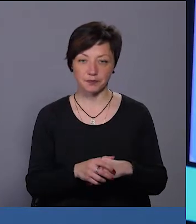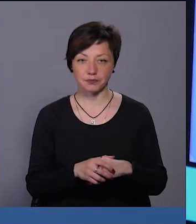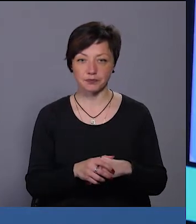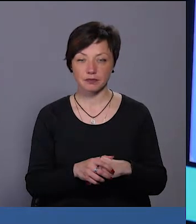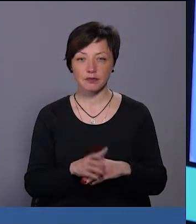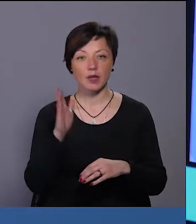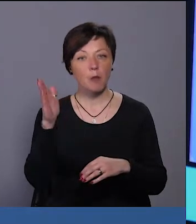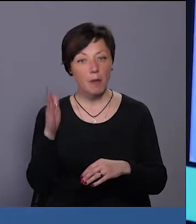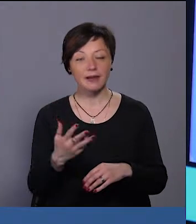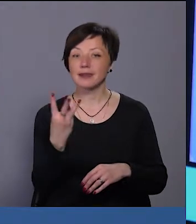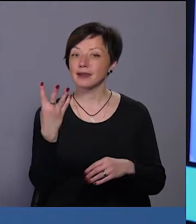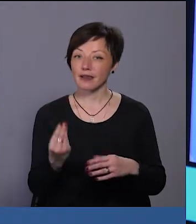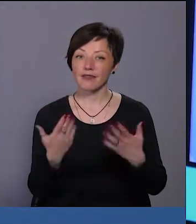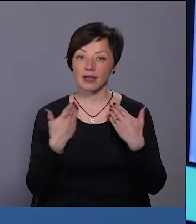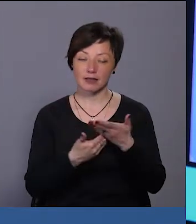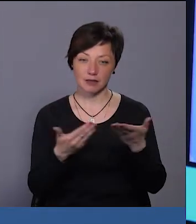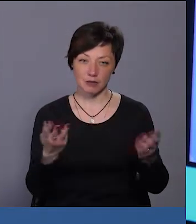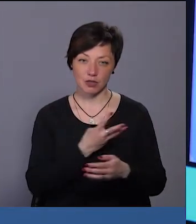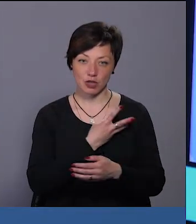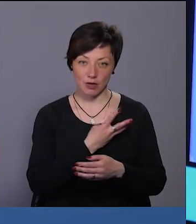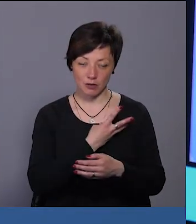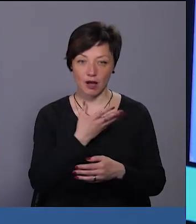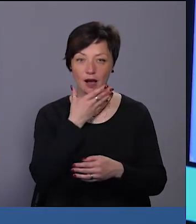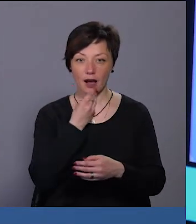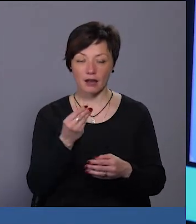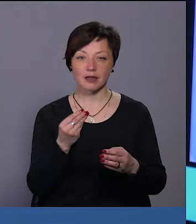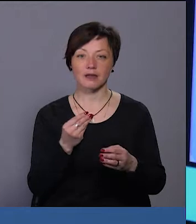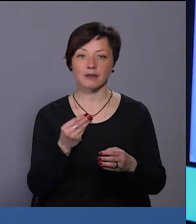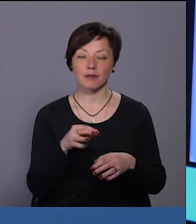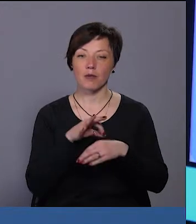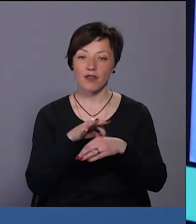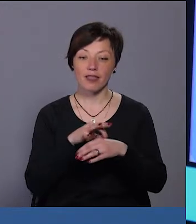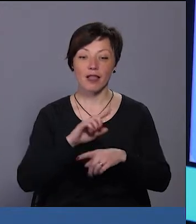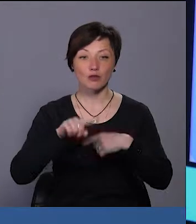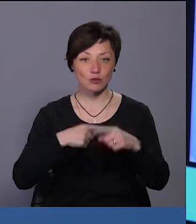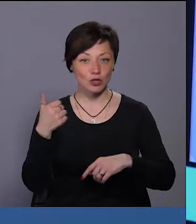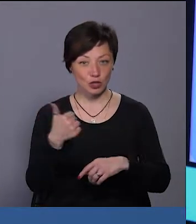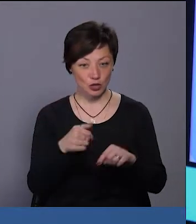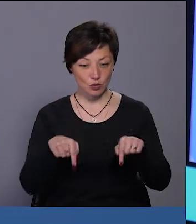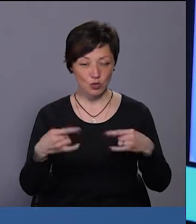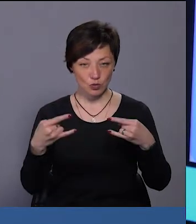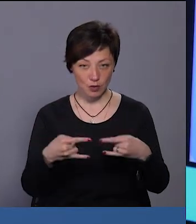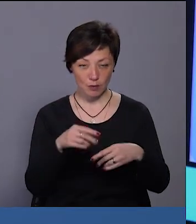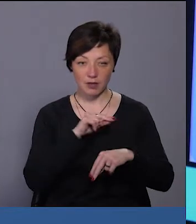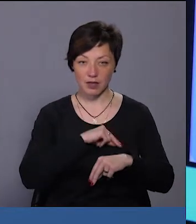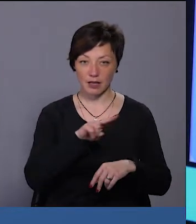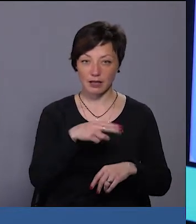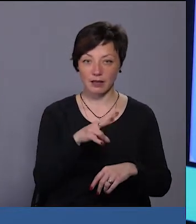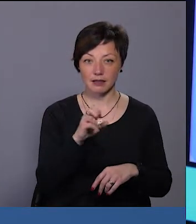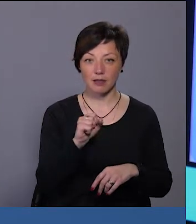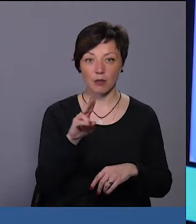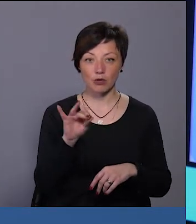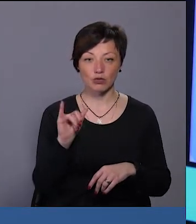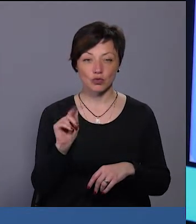Попереду три вихідних, тож бажаємо вам гарно їх провести. Наступного тижня у цій студії для вас працюватиме Денис